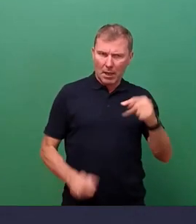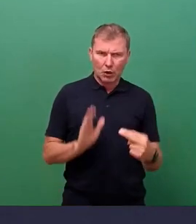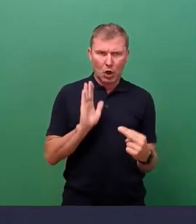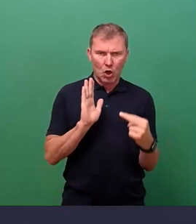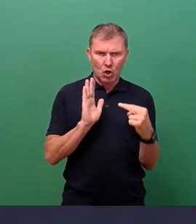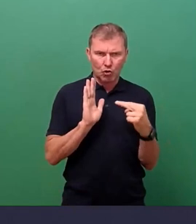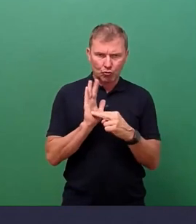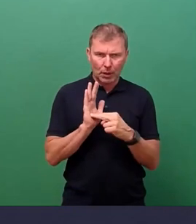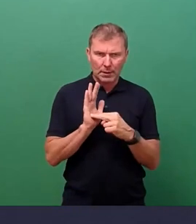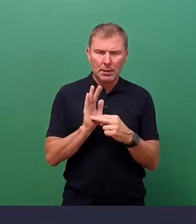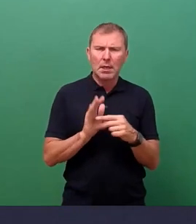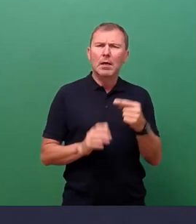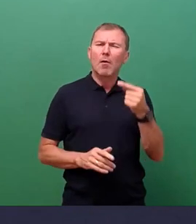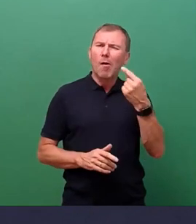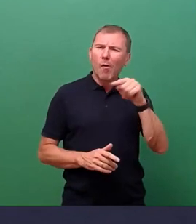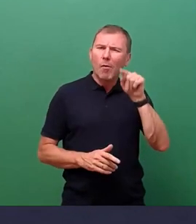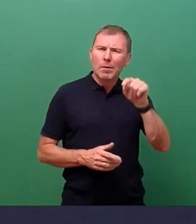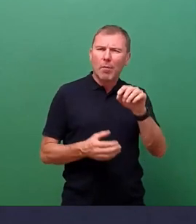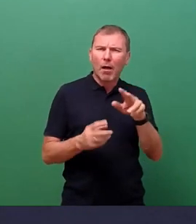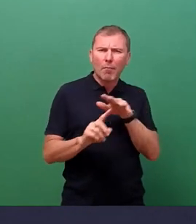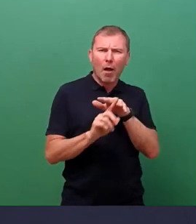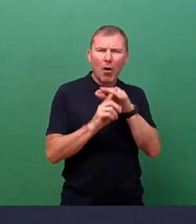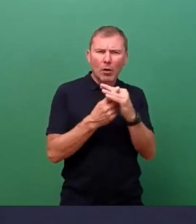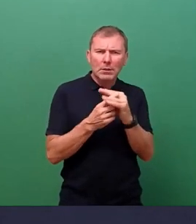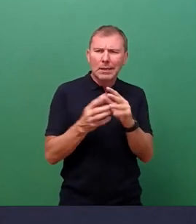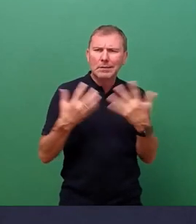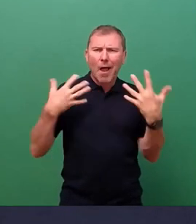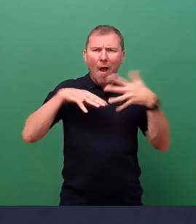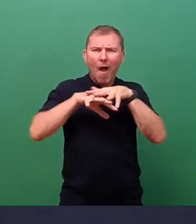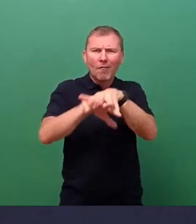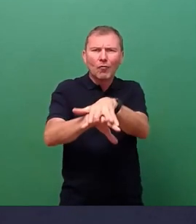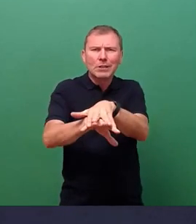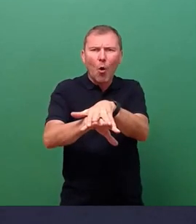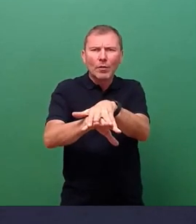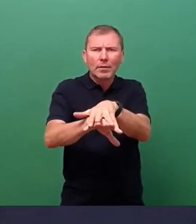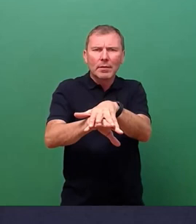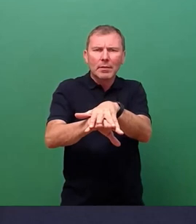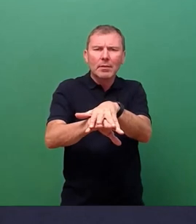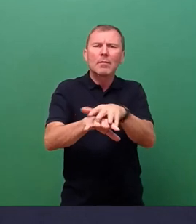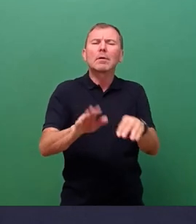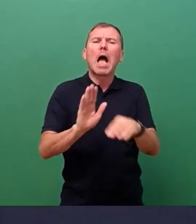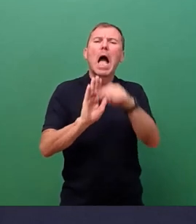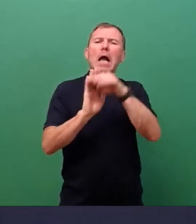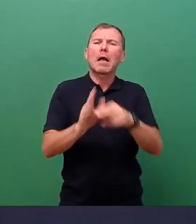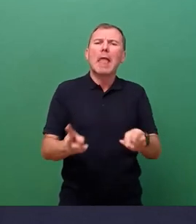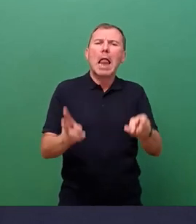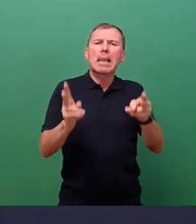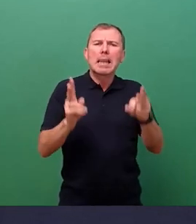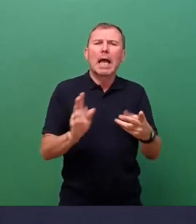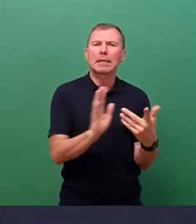unmittelbaren Kontext mit der Fusion und dem kartellrechtlichen Prüfung,